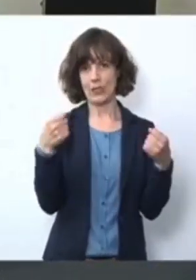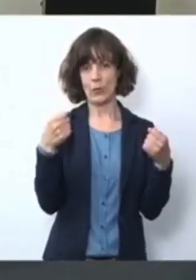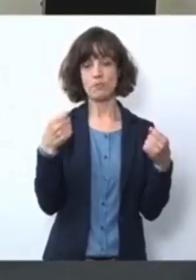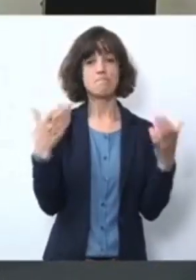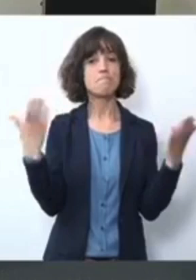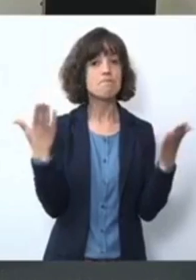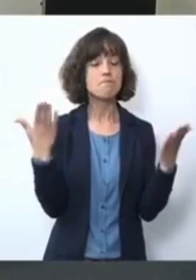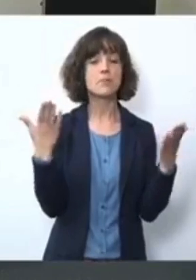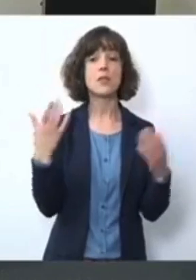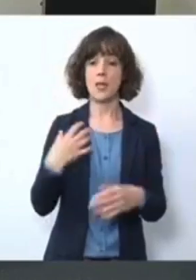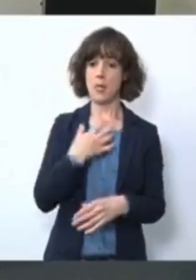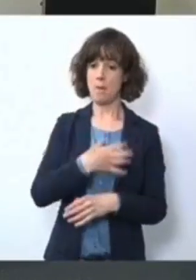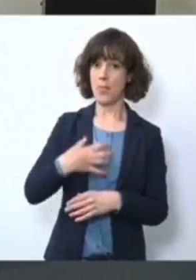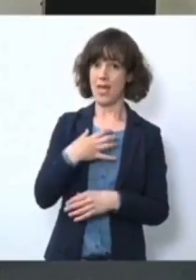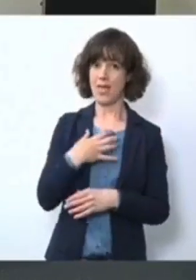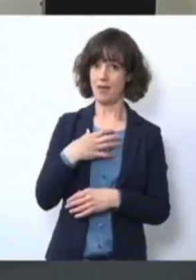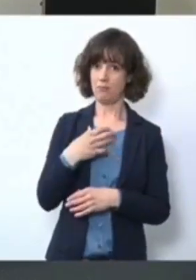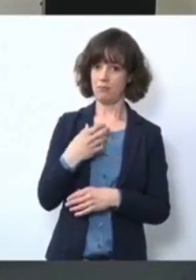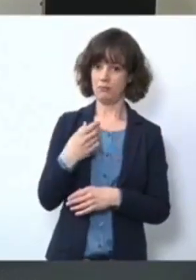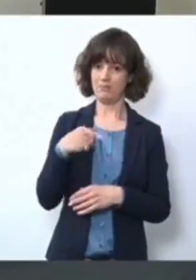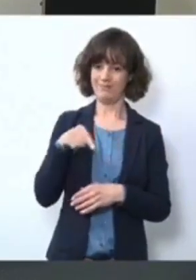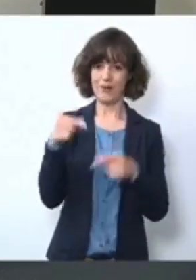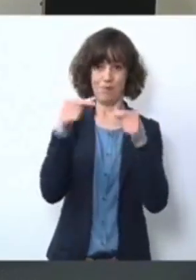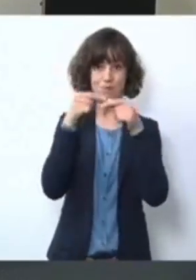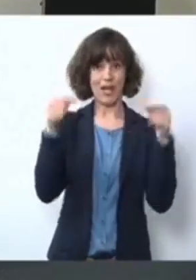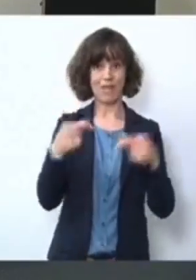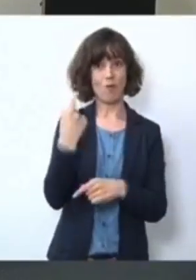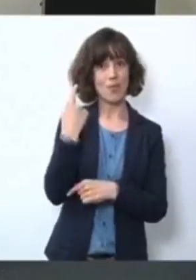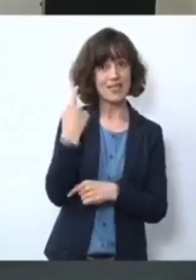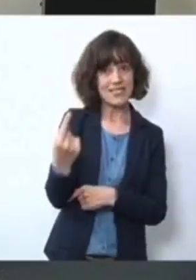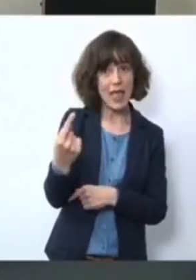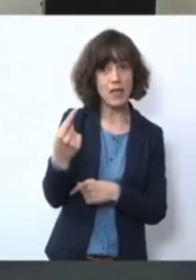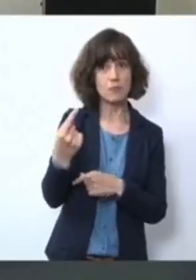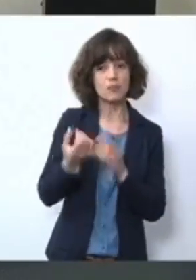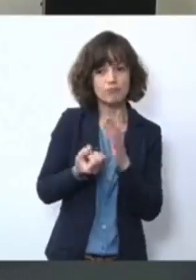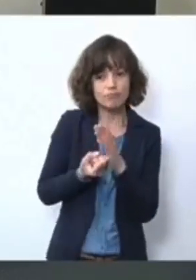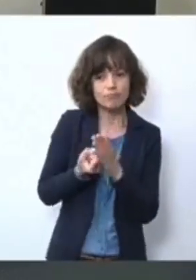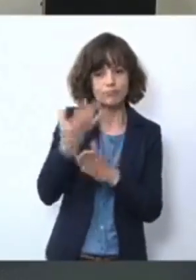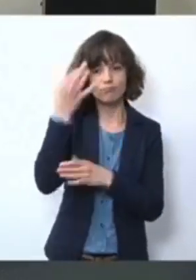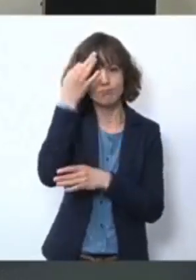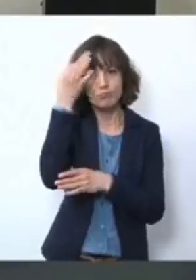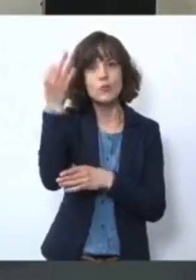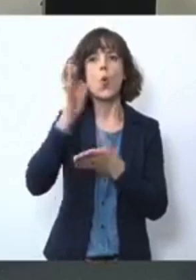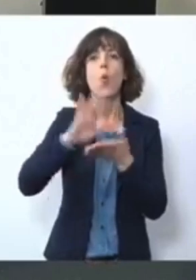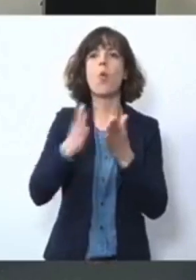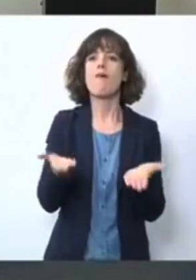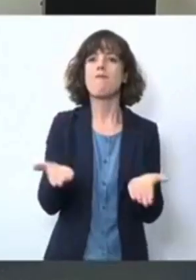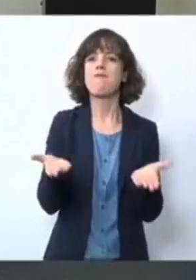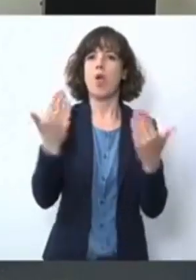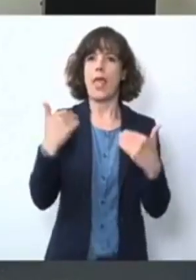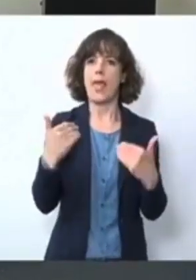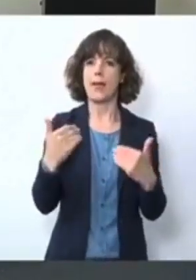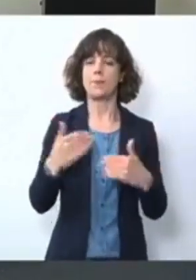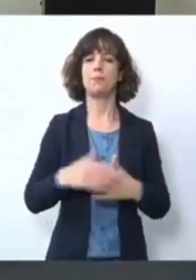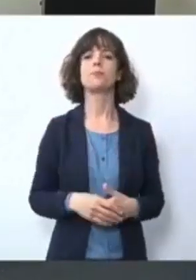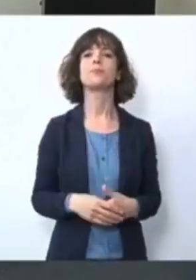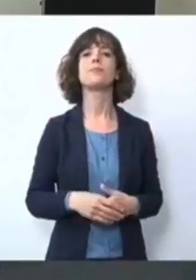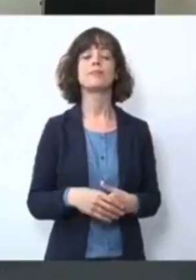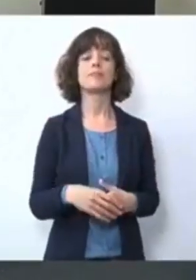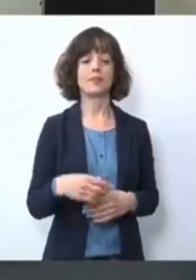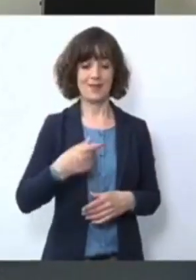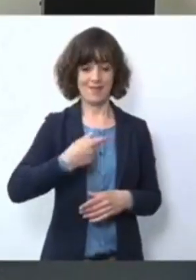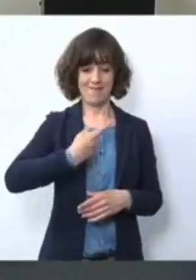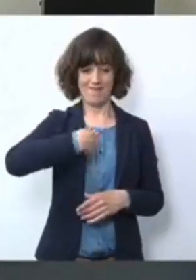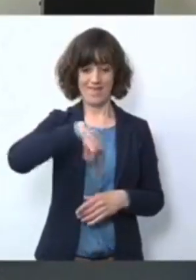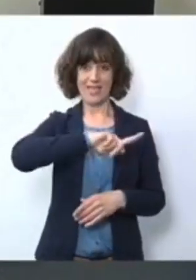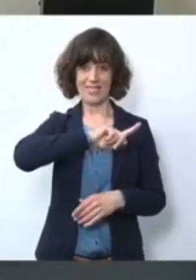selbst entworfen oder woher kommt sie? Das würde ich beantworten. Nein, wir haben sie nicht